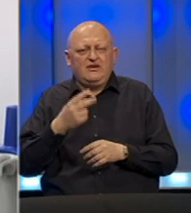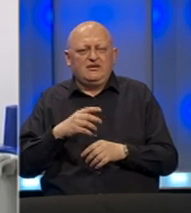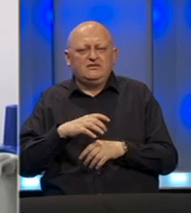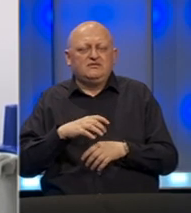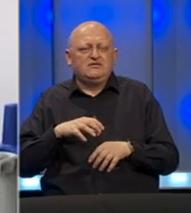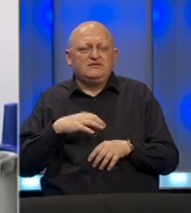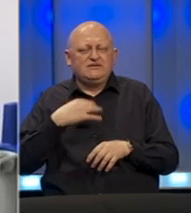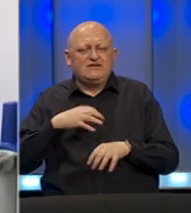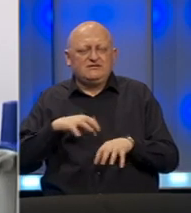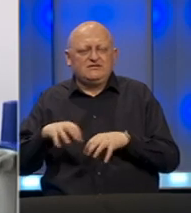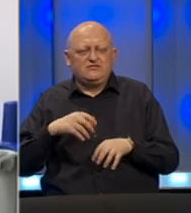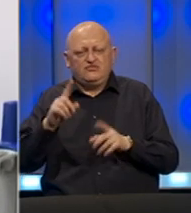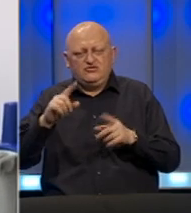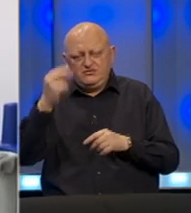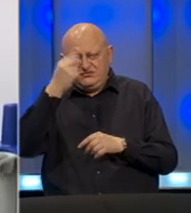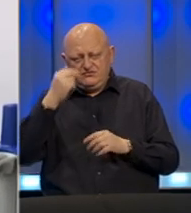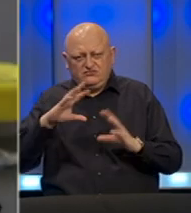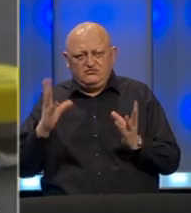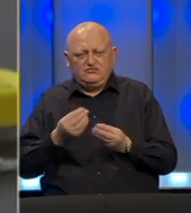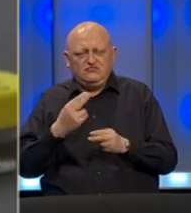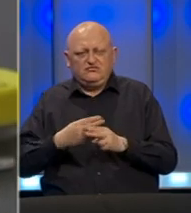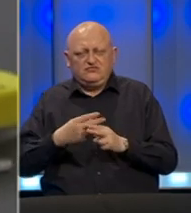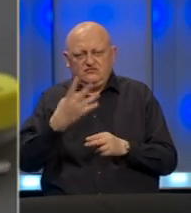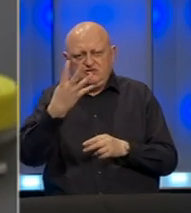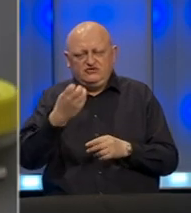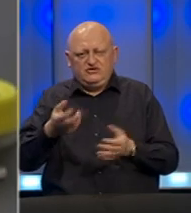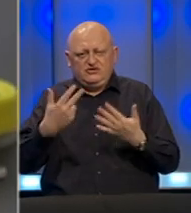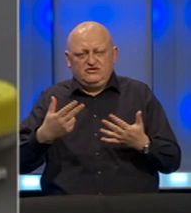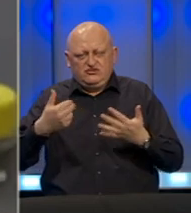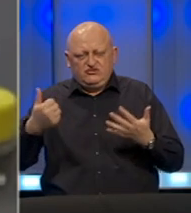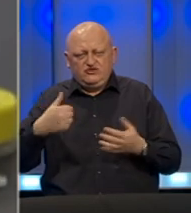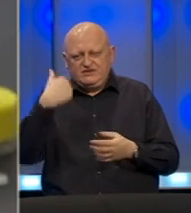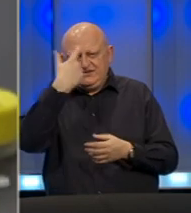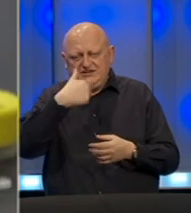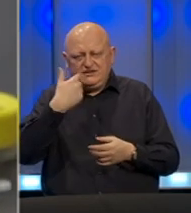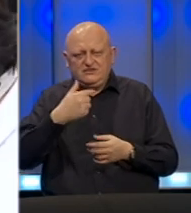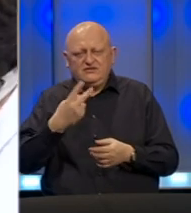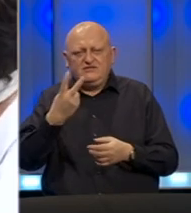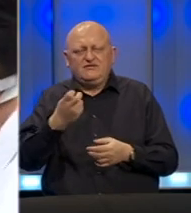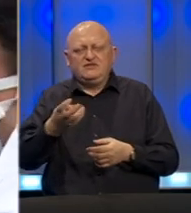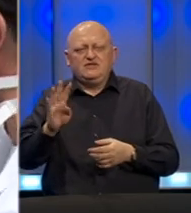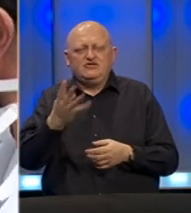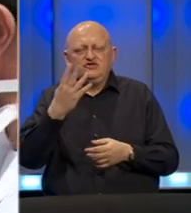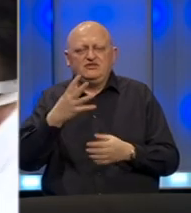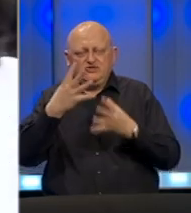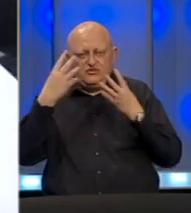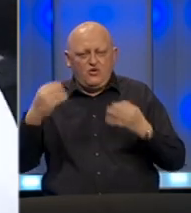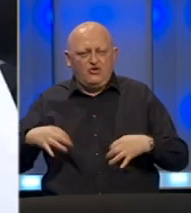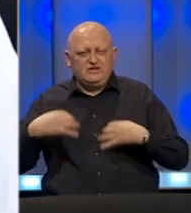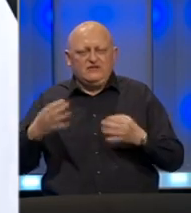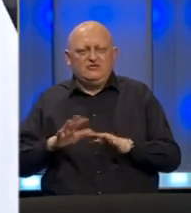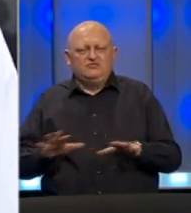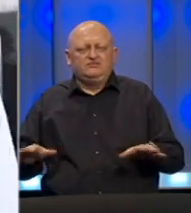radnika. U Republici Srpskoj ukupno je zaraženo 486 lica, a 214 je oporavljeno.